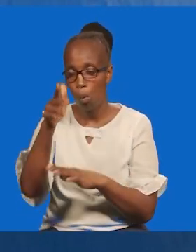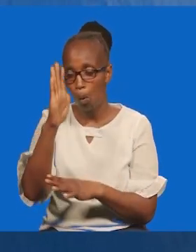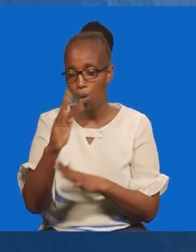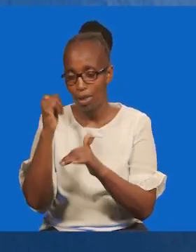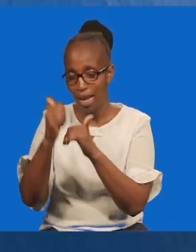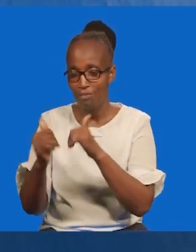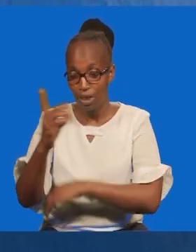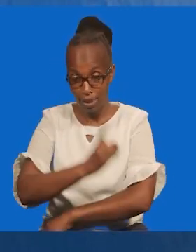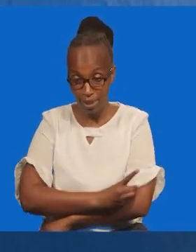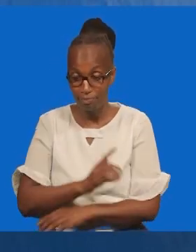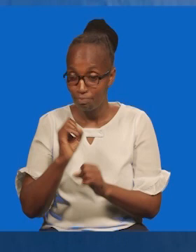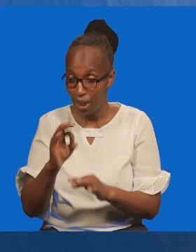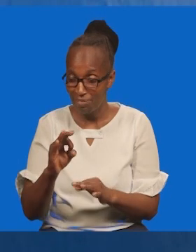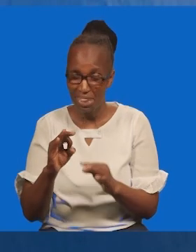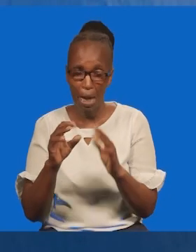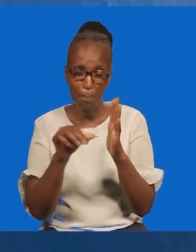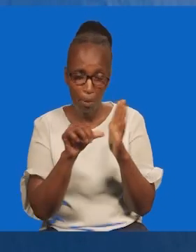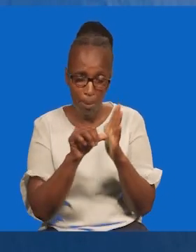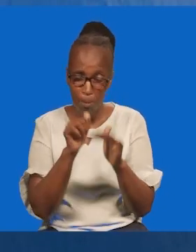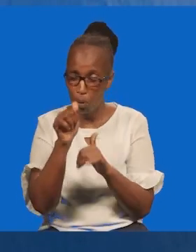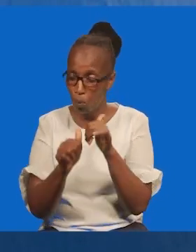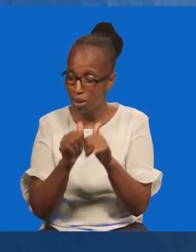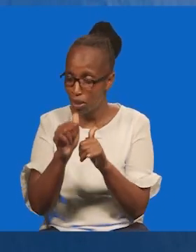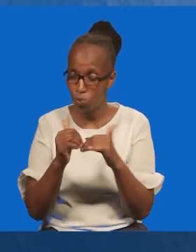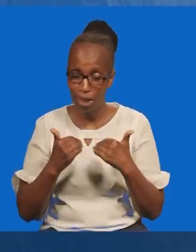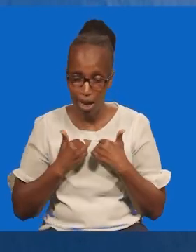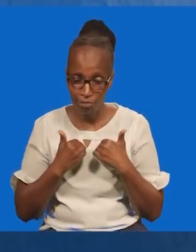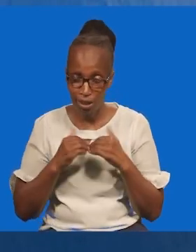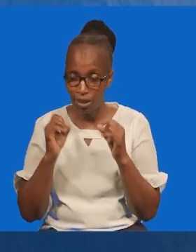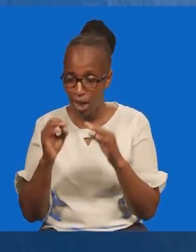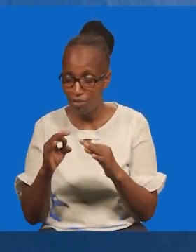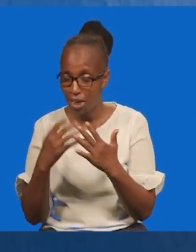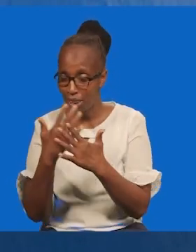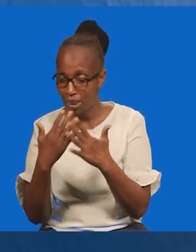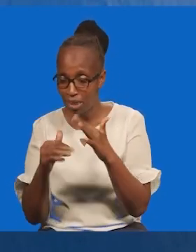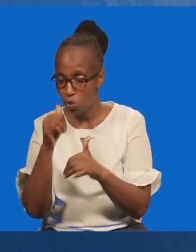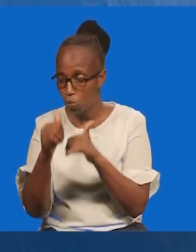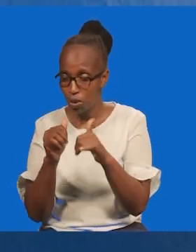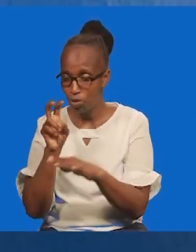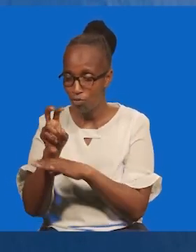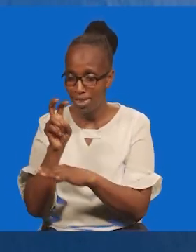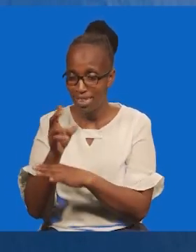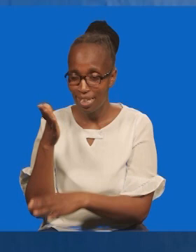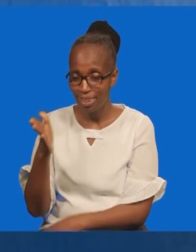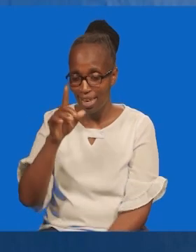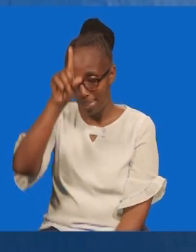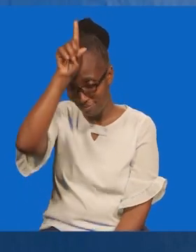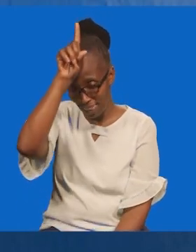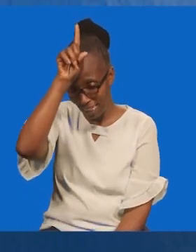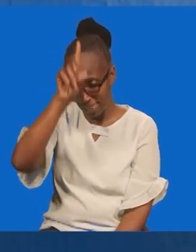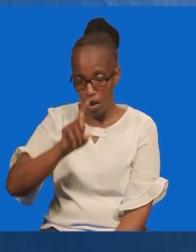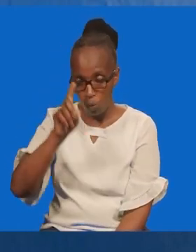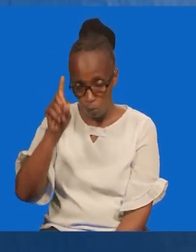Tumlilie buwana. Mbaya tumeweza na kupata na nayo. Ikiwa ni mahamambu. Mbaya tumeweza na kuyawane katika